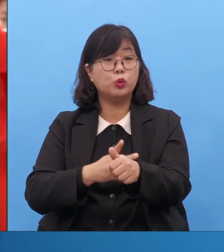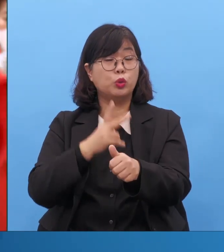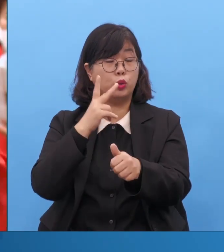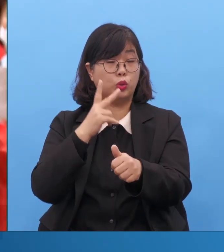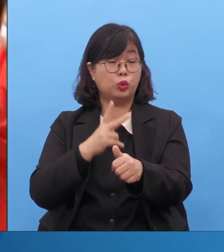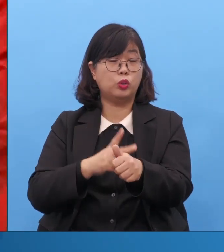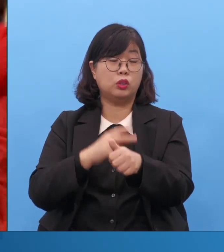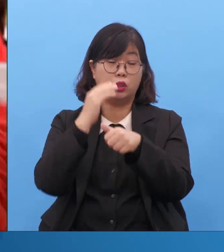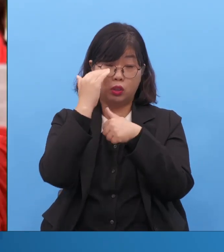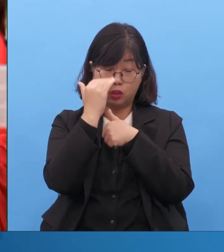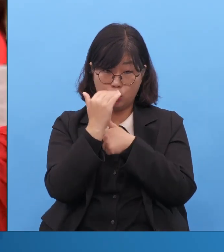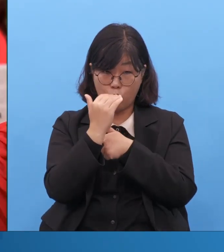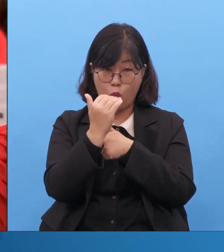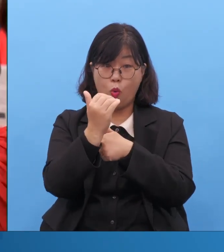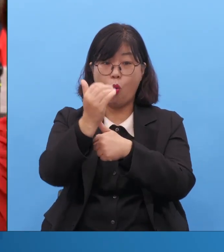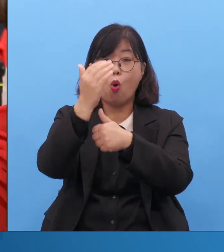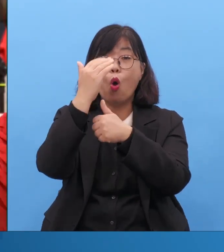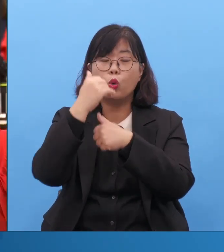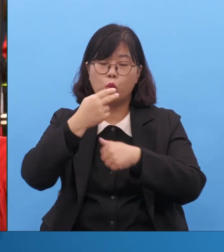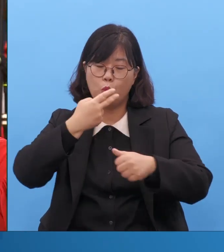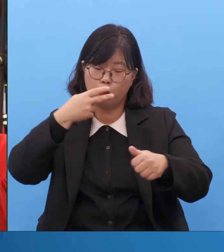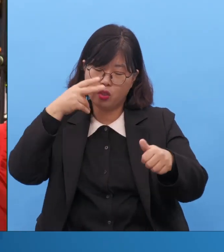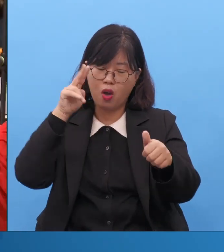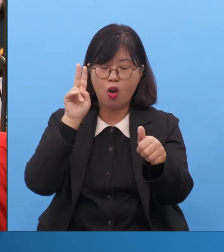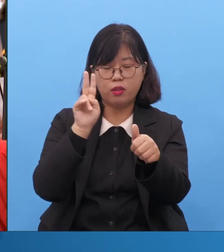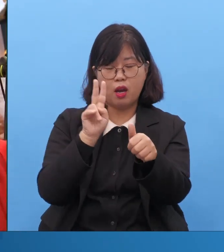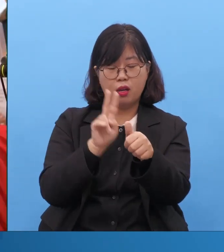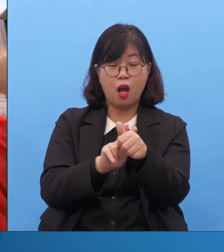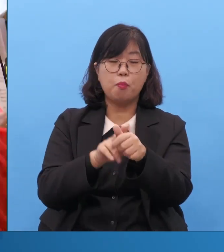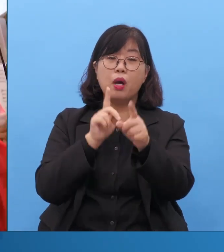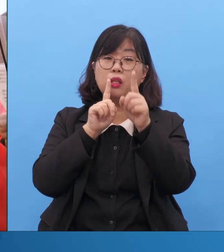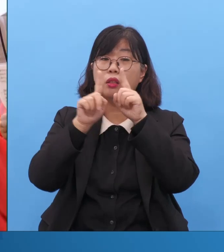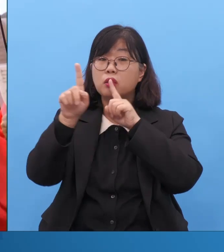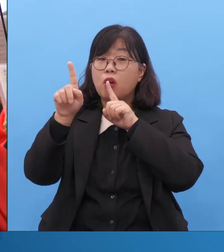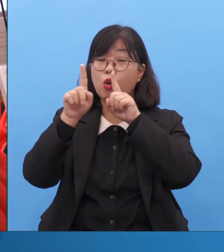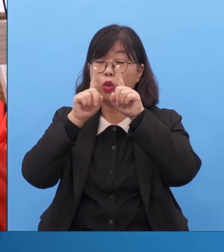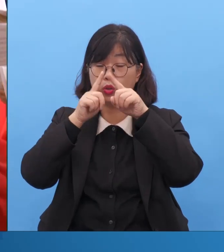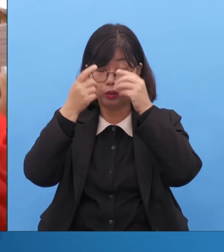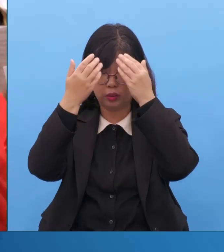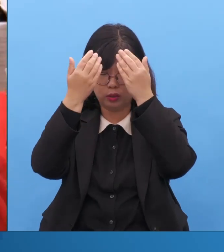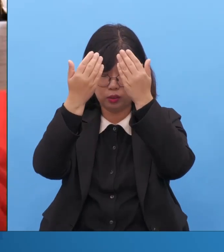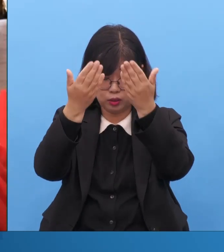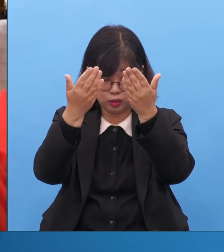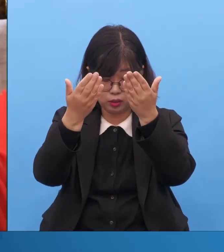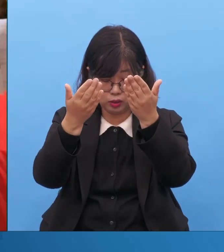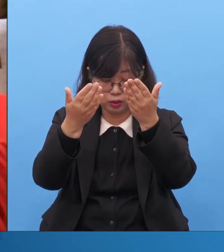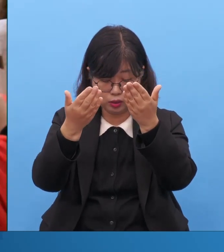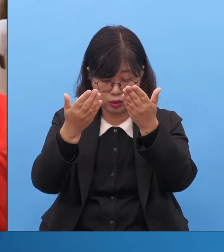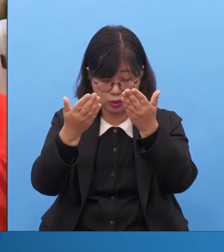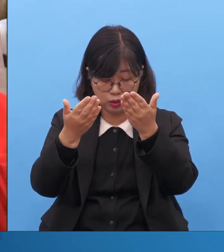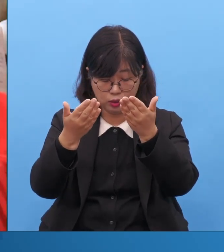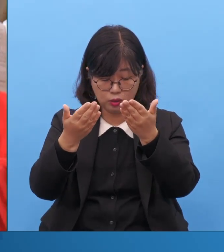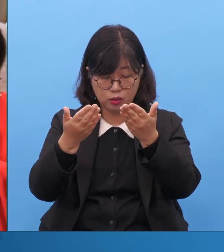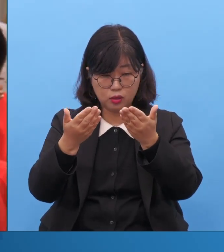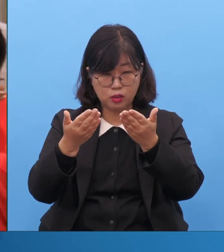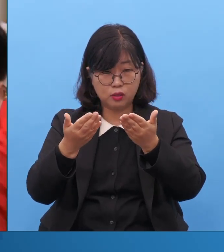부르시고 고전하라 하셨으니